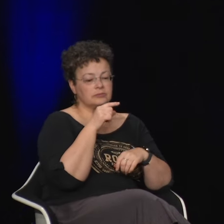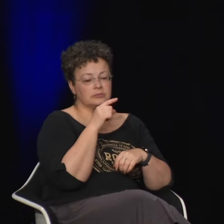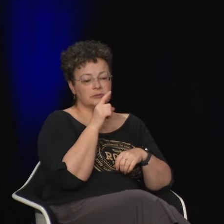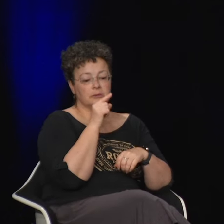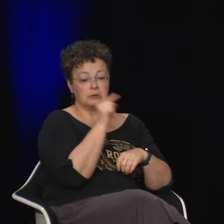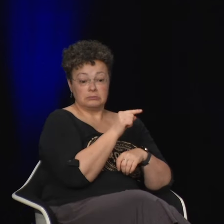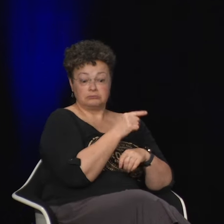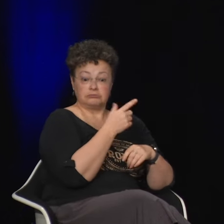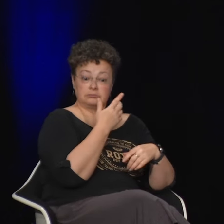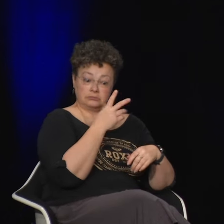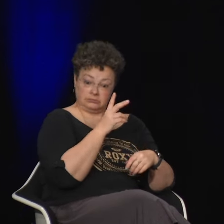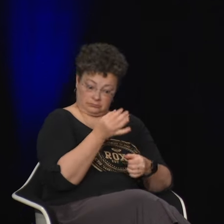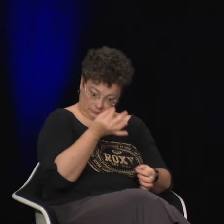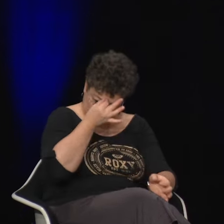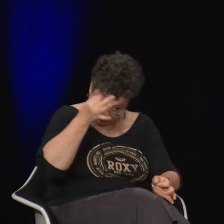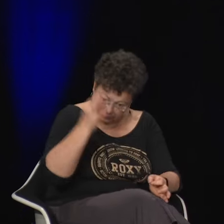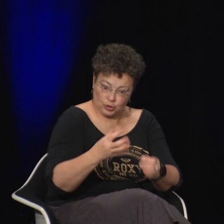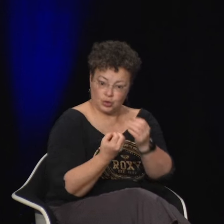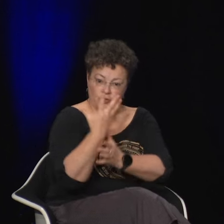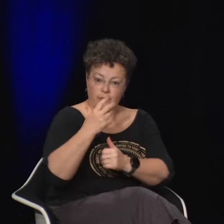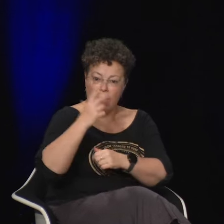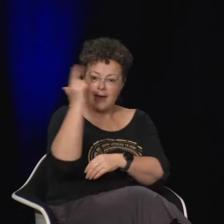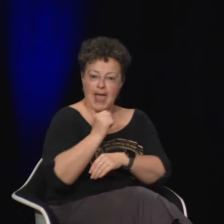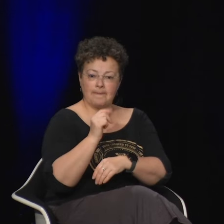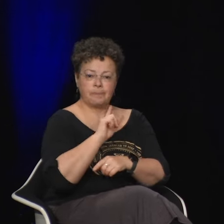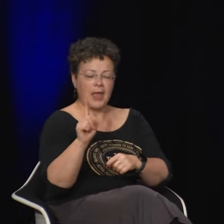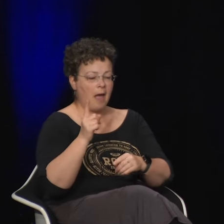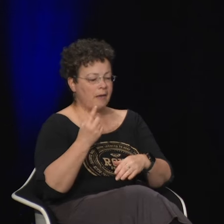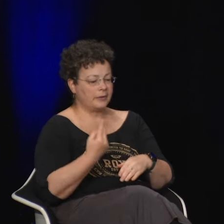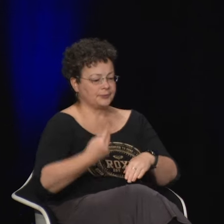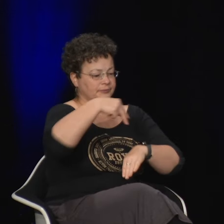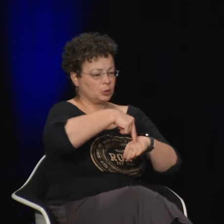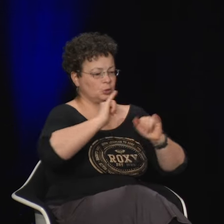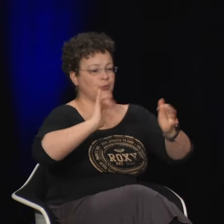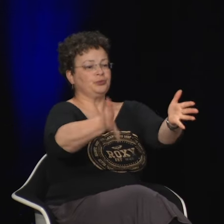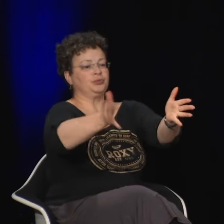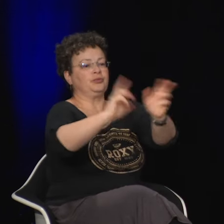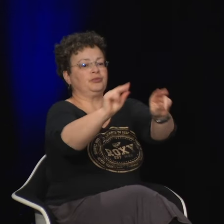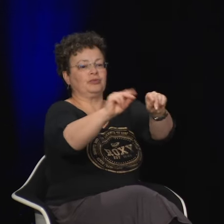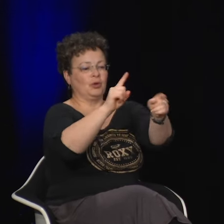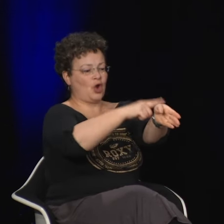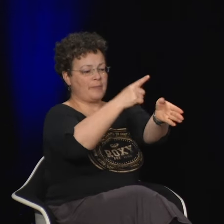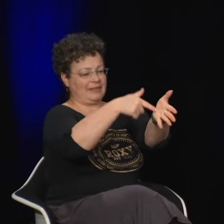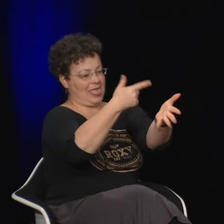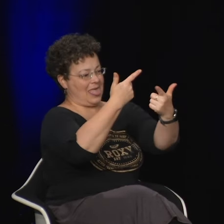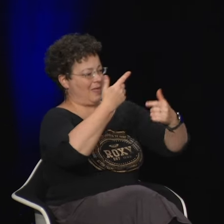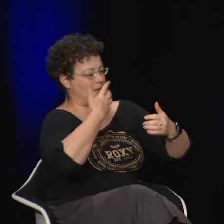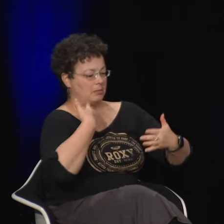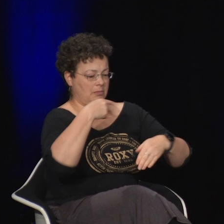qui fait de la VV et qui a inventé une nouvelle forme d'art